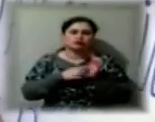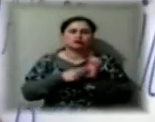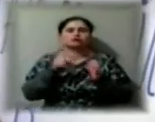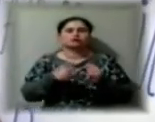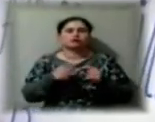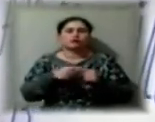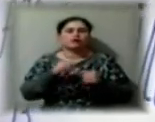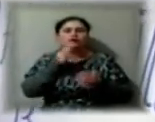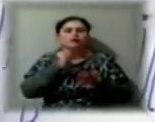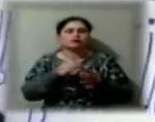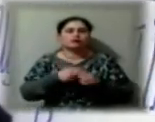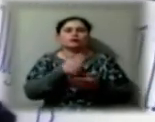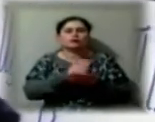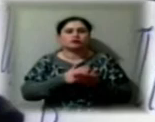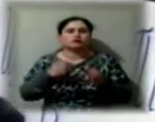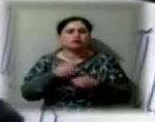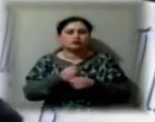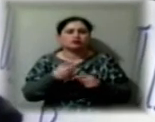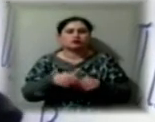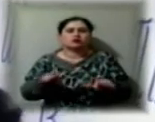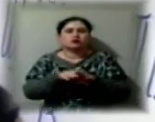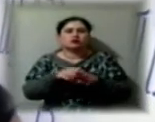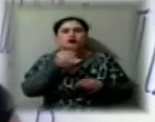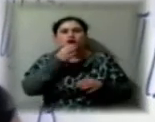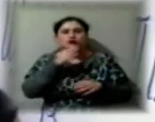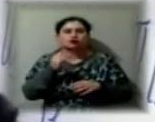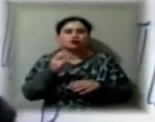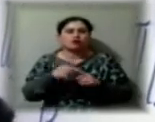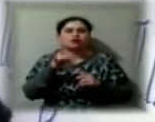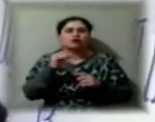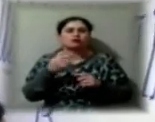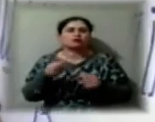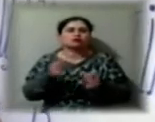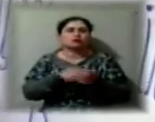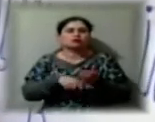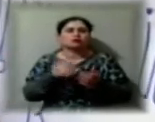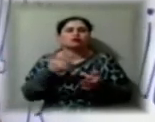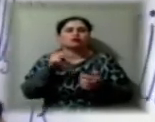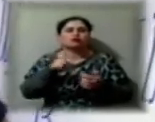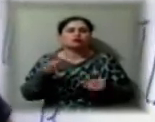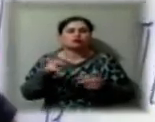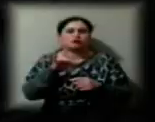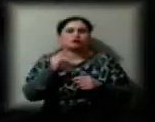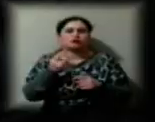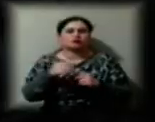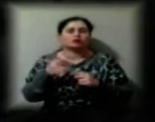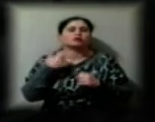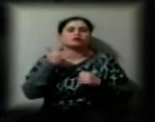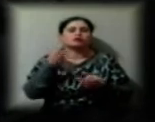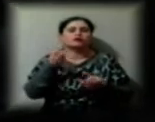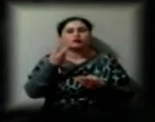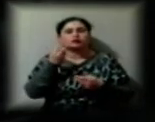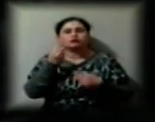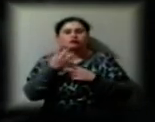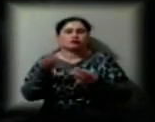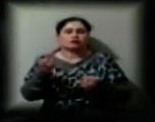скорочується, закривається ранкове шоу, радіо, скільки на радіо залишиться людей? Троє, зараз 12 чи 13. Менеджерка